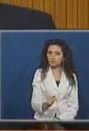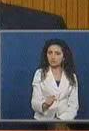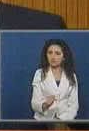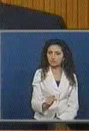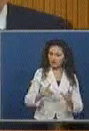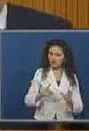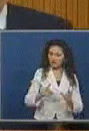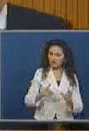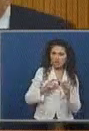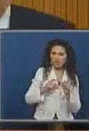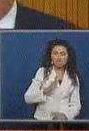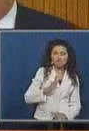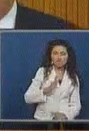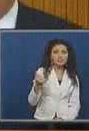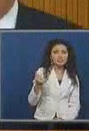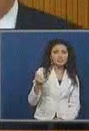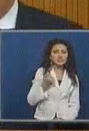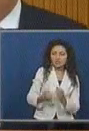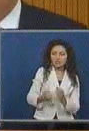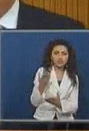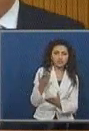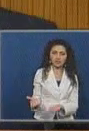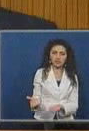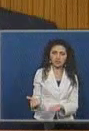Yani şebeke var da cinayet ortaya çıkmadı.